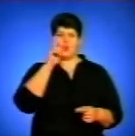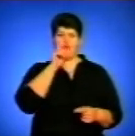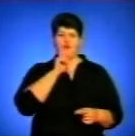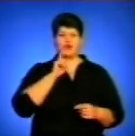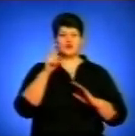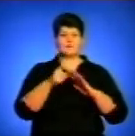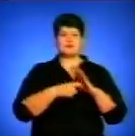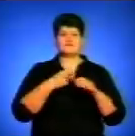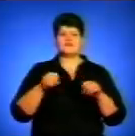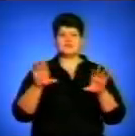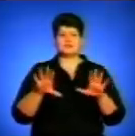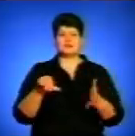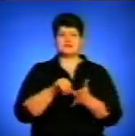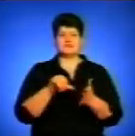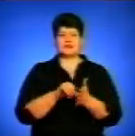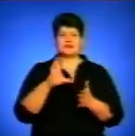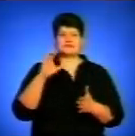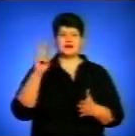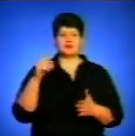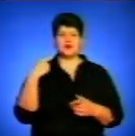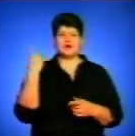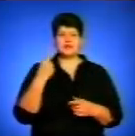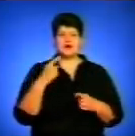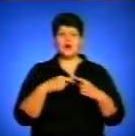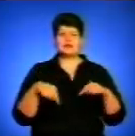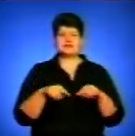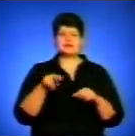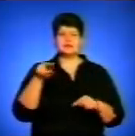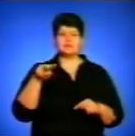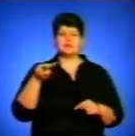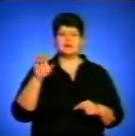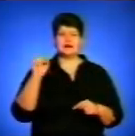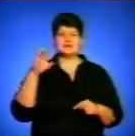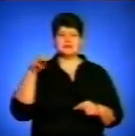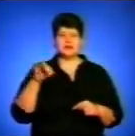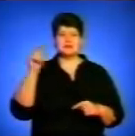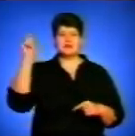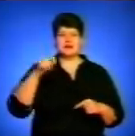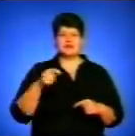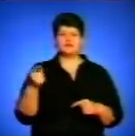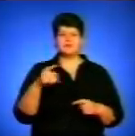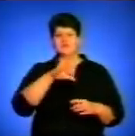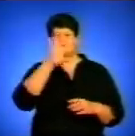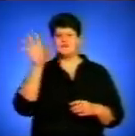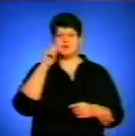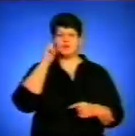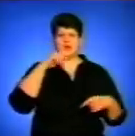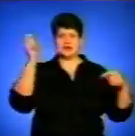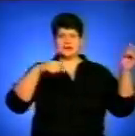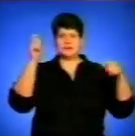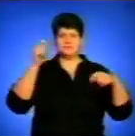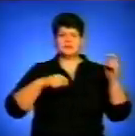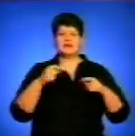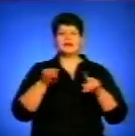представники Національної скаутської організації «Пласт», які з'їхались у Терноплі зі всієї України. Також на зустріч із